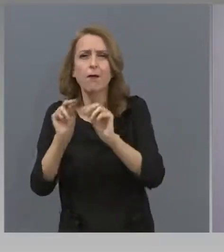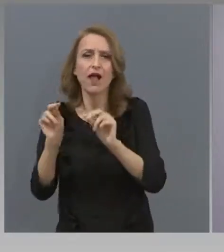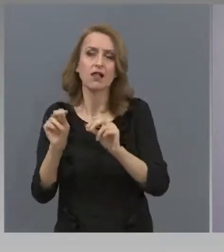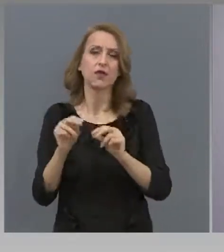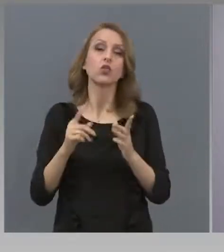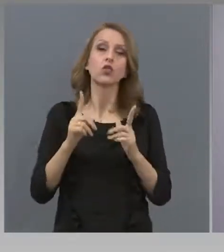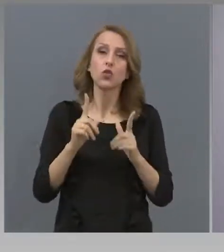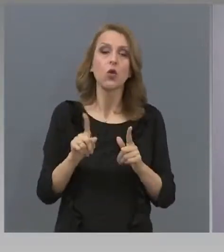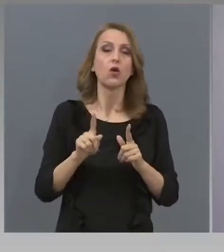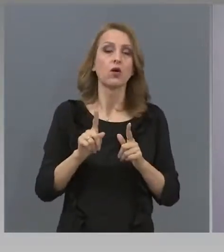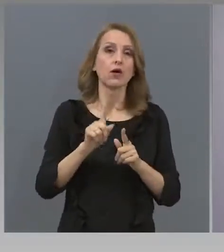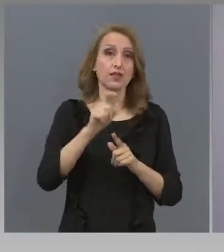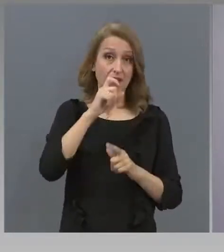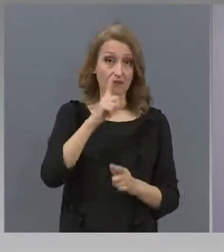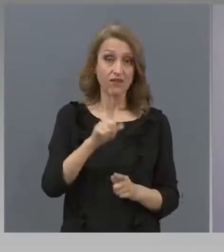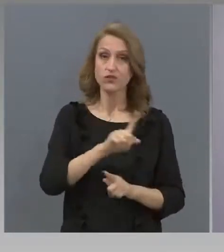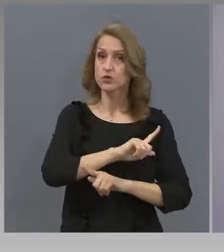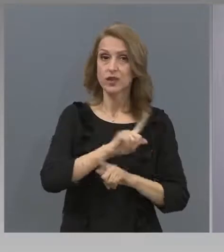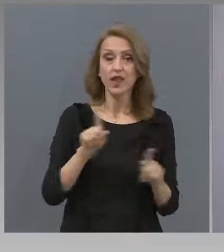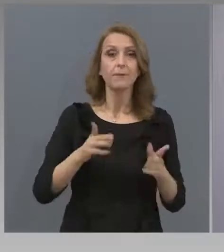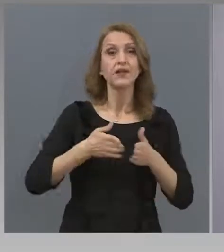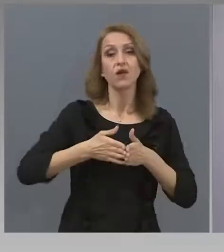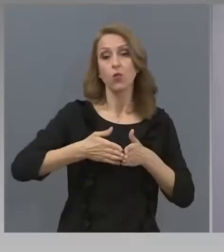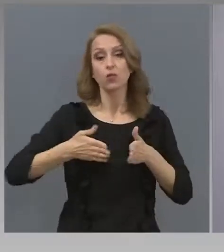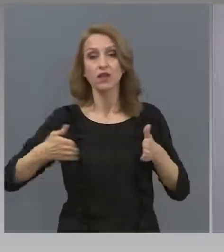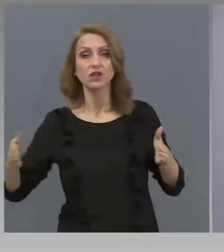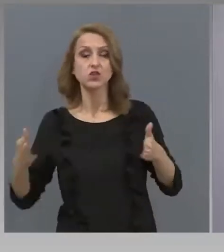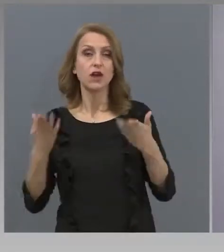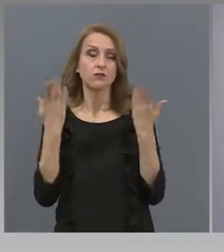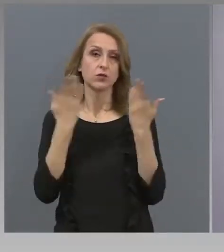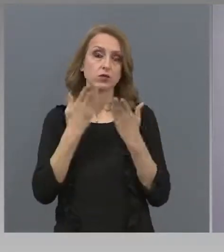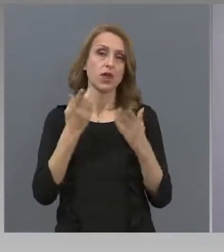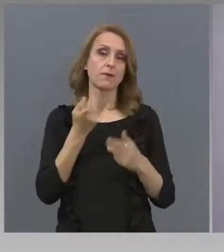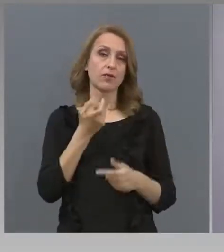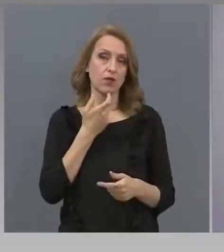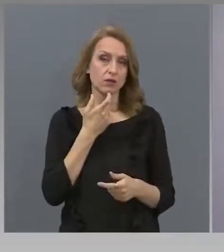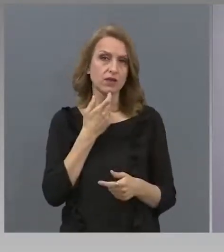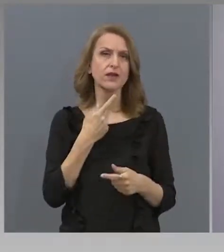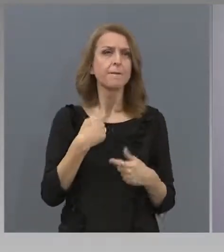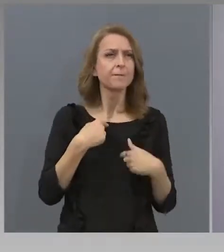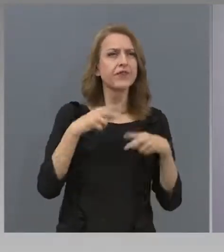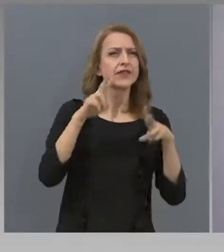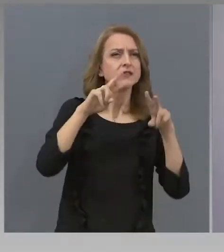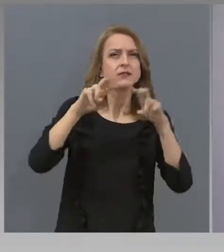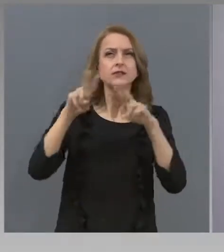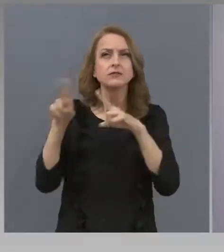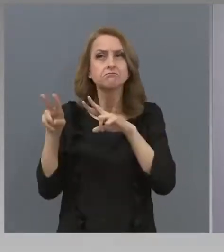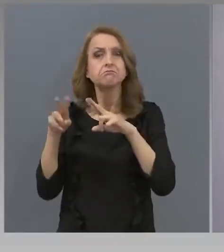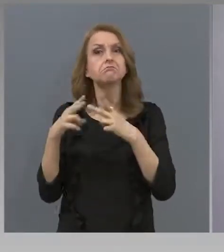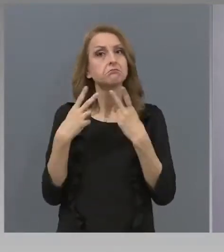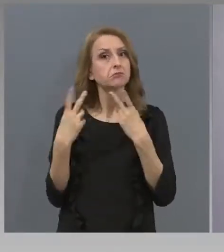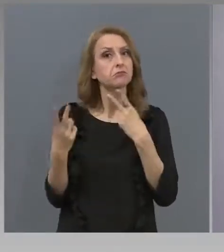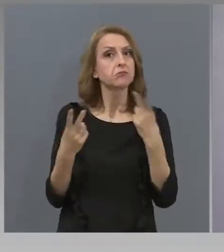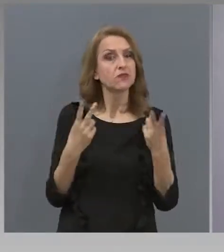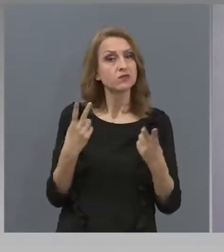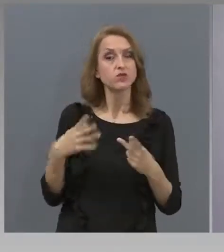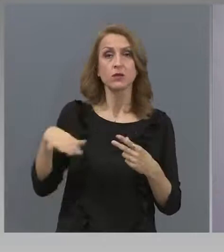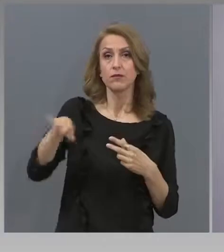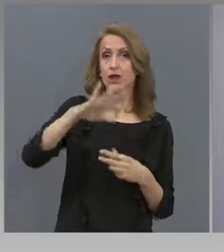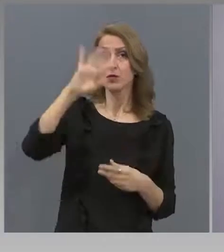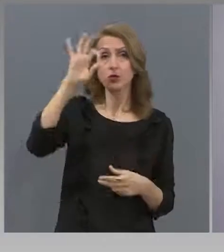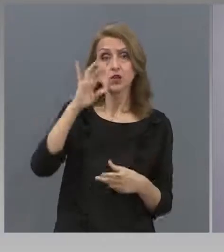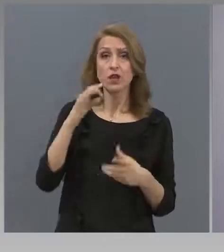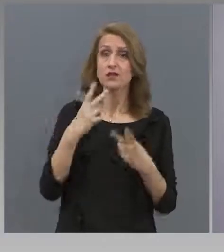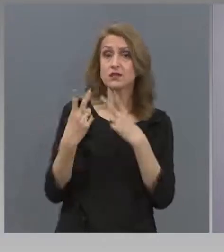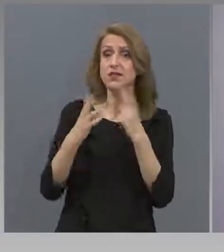анализите, които направихме, показват, че до голяма степен са освоени резултати в учебните програми.